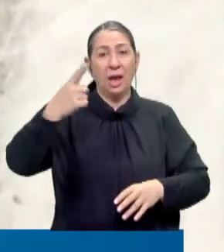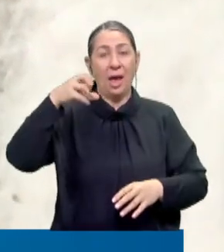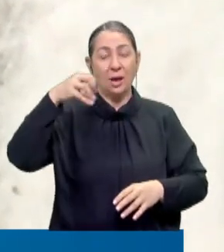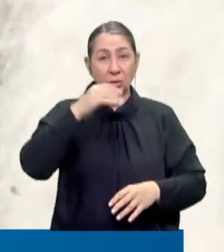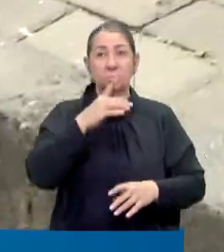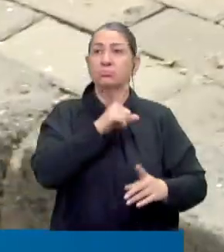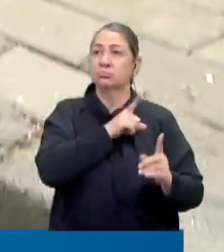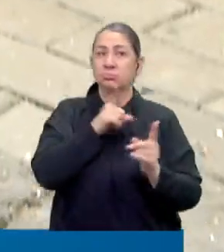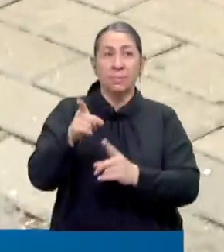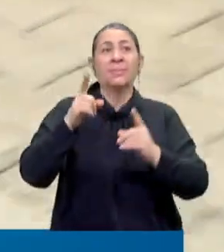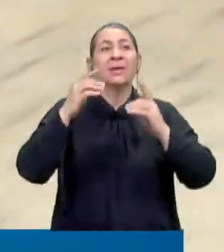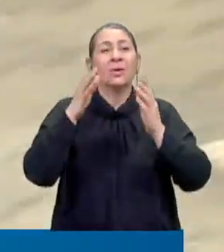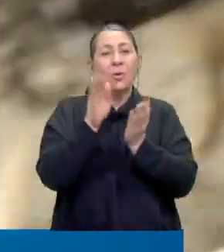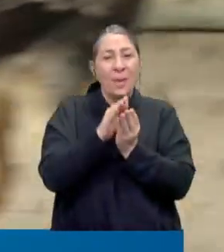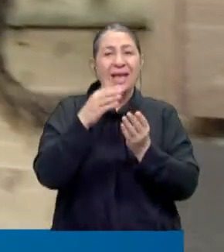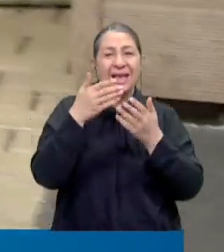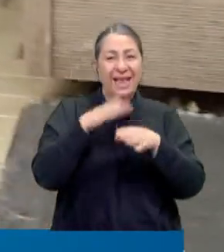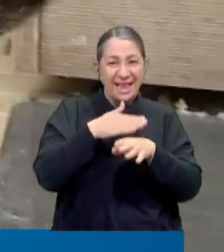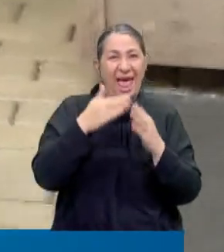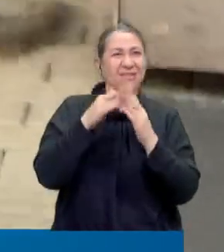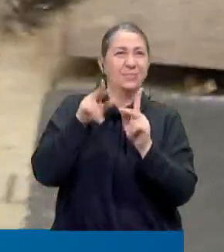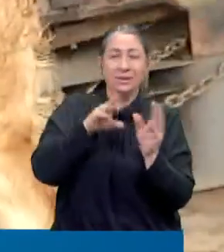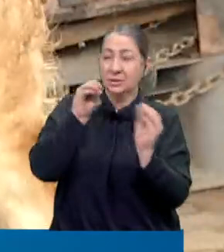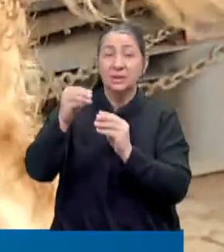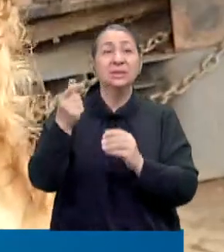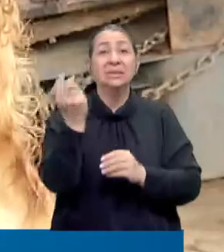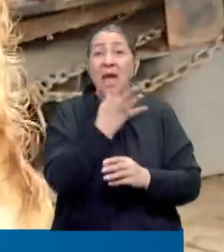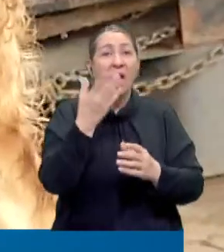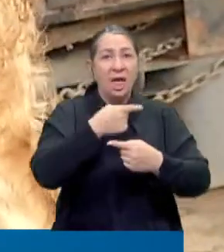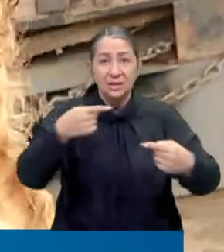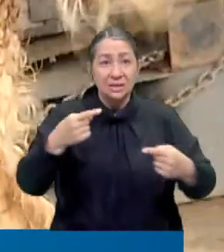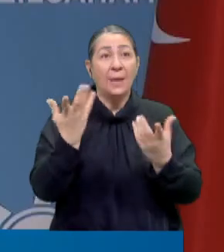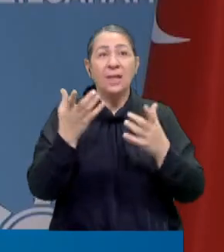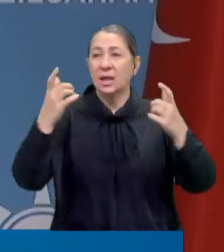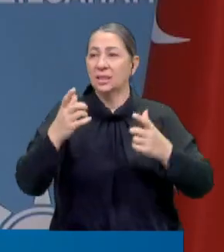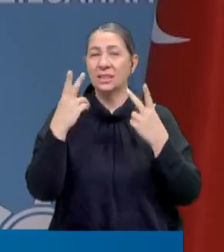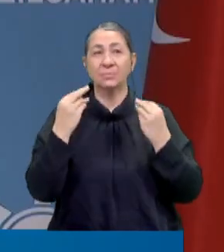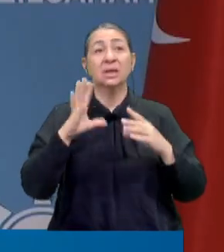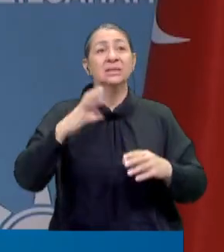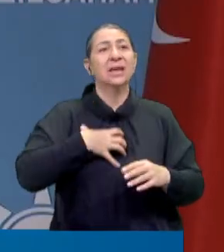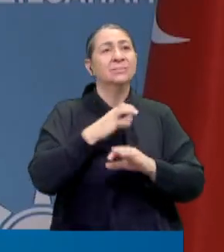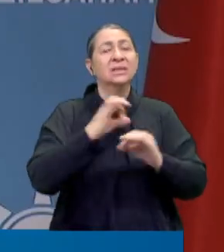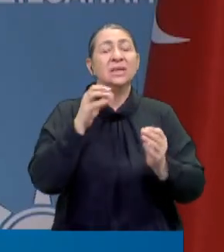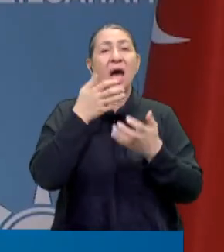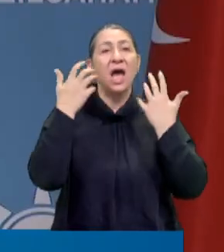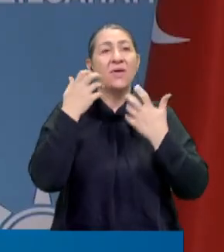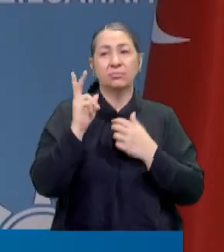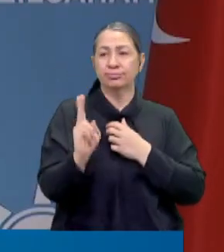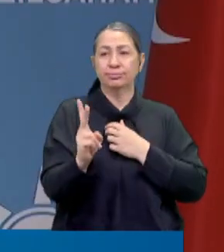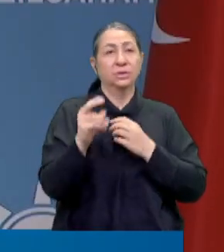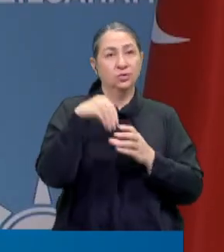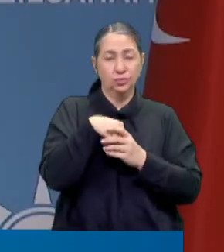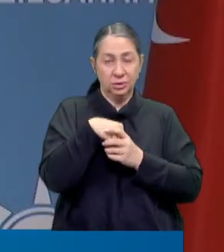Erdoğan'ın işaret ettiği barınaklarsa hem sayı olarak eksik hem de koşulları yetersiz. Sahipsiz hayvanlar için